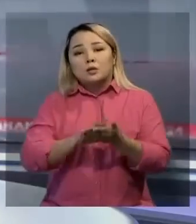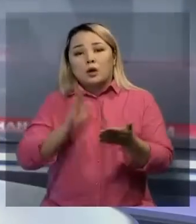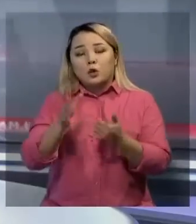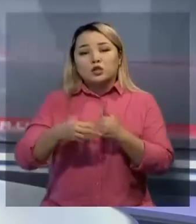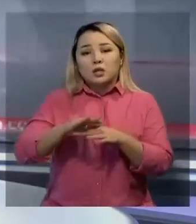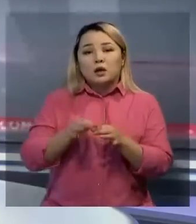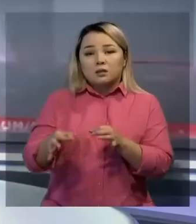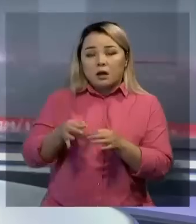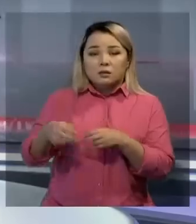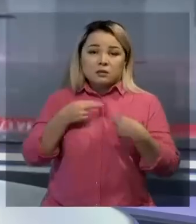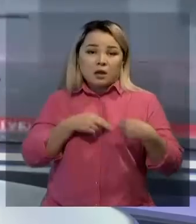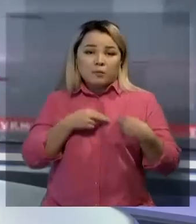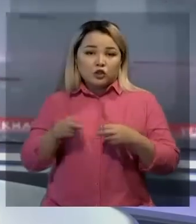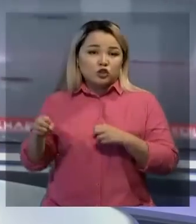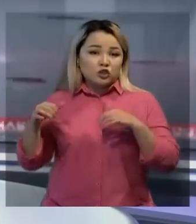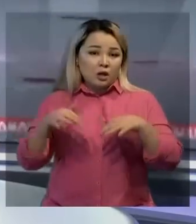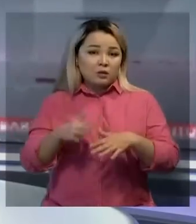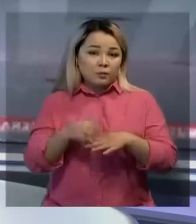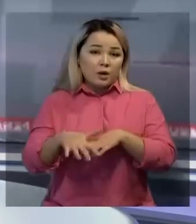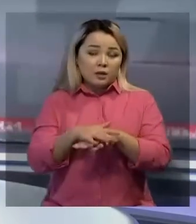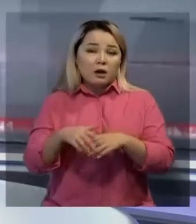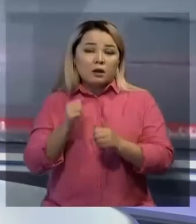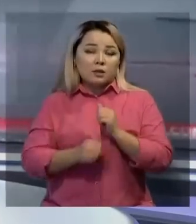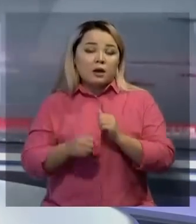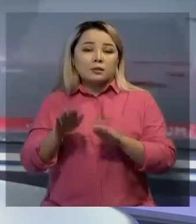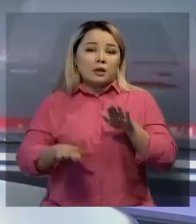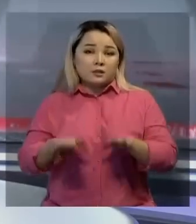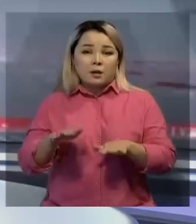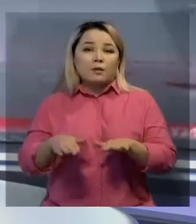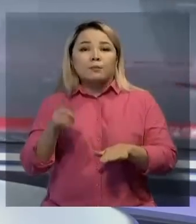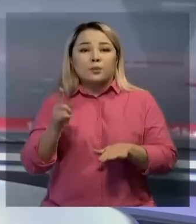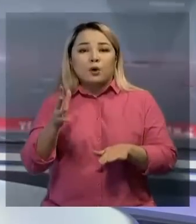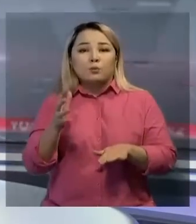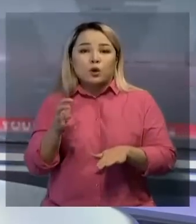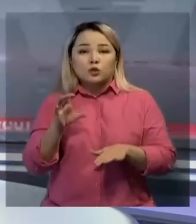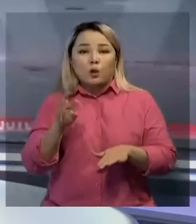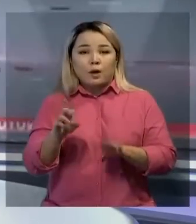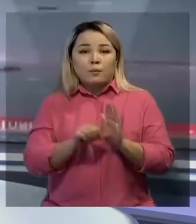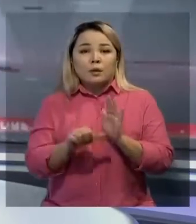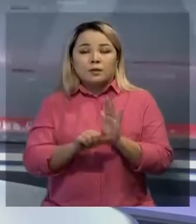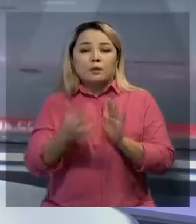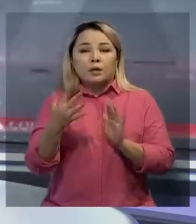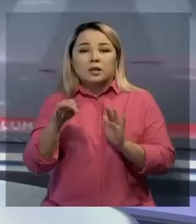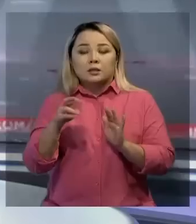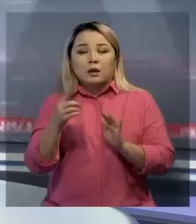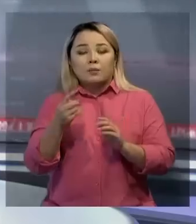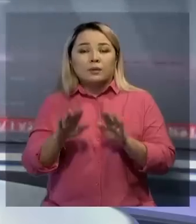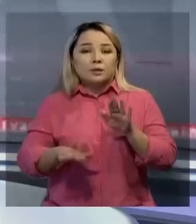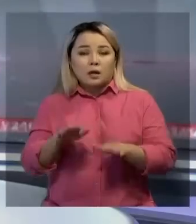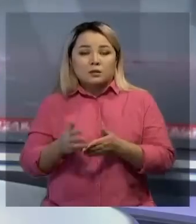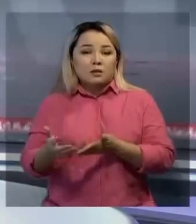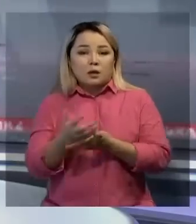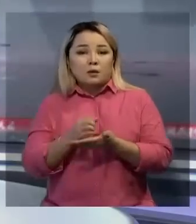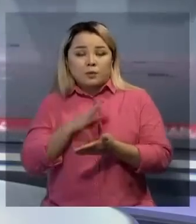жер-жерден еңбеккерлер жиналған әргел мақта үшін ақысына 1500, яғни 65-тенге түрейді. Осы елдегі